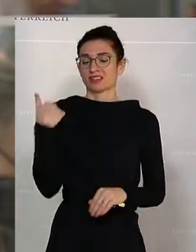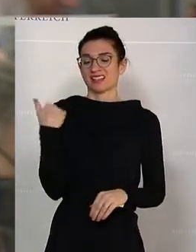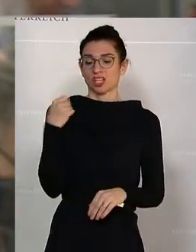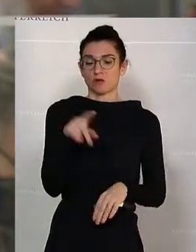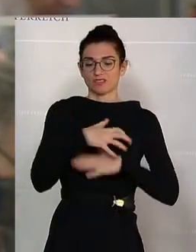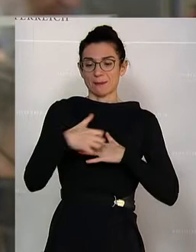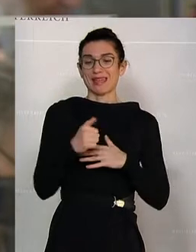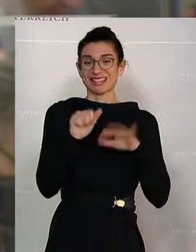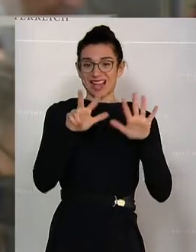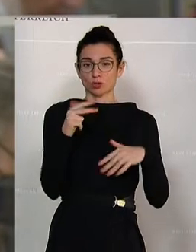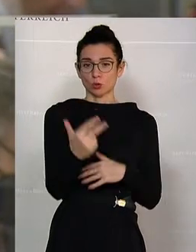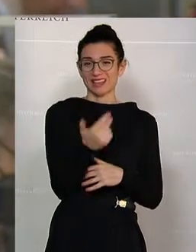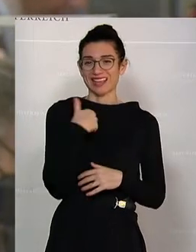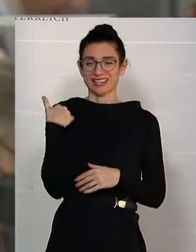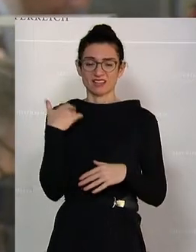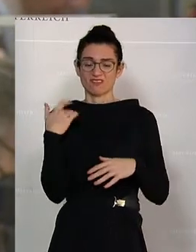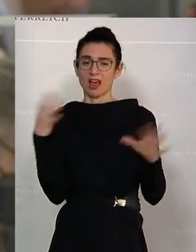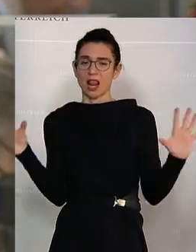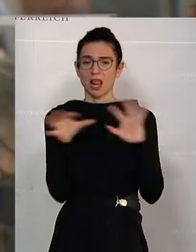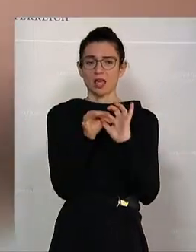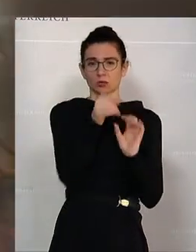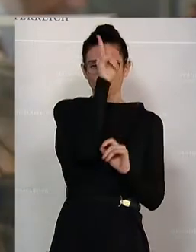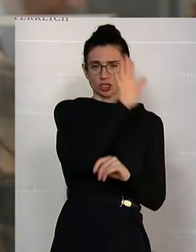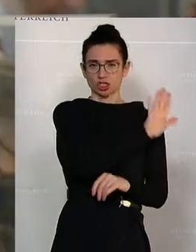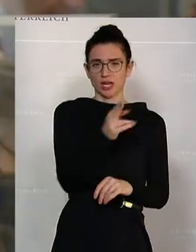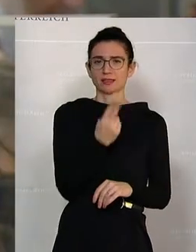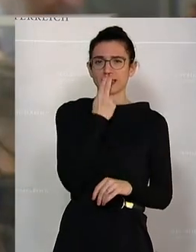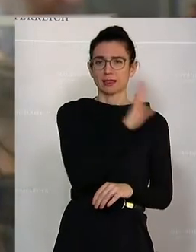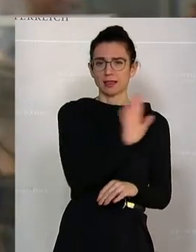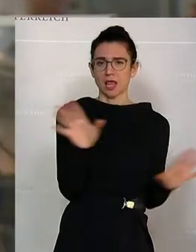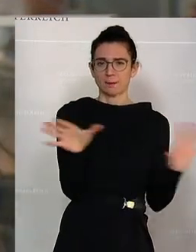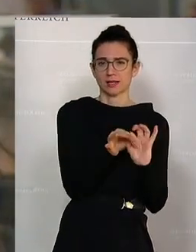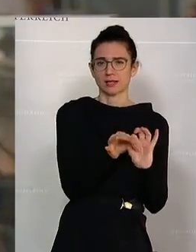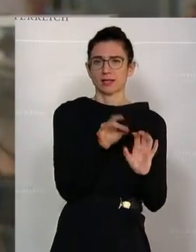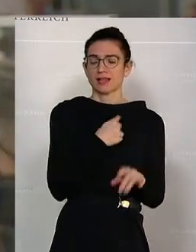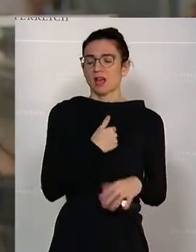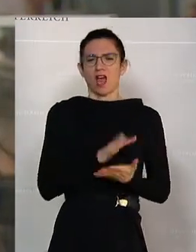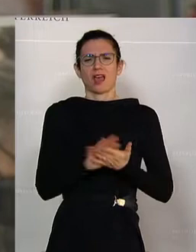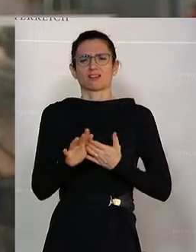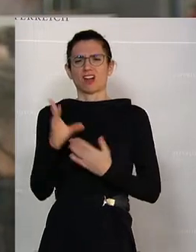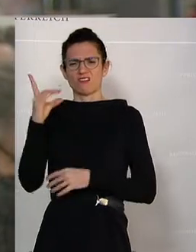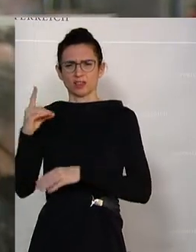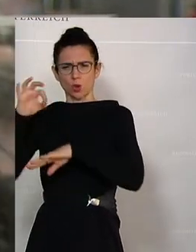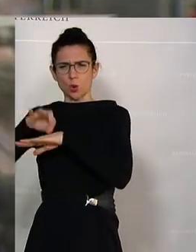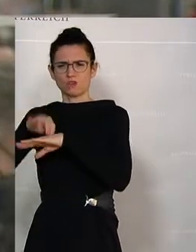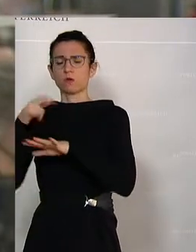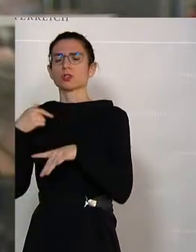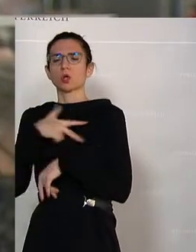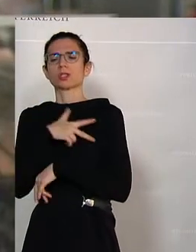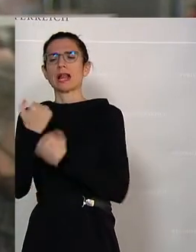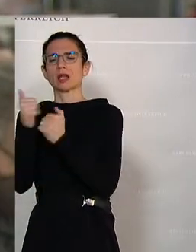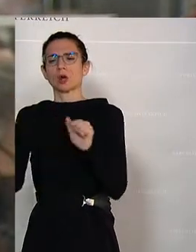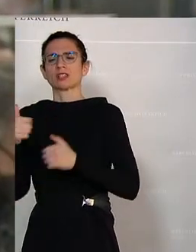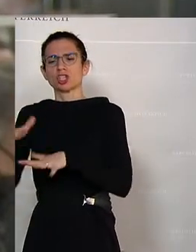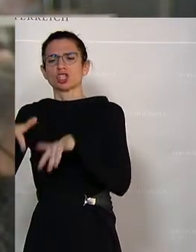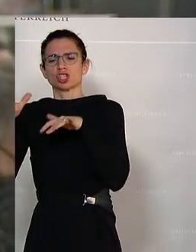März 1938, markiert durch den Einmarsch Hitlers. Es war ein leichtes, wurde doch durch Dolfus die Sozialdemokratische Partei unter anderem auch